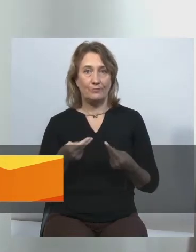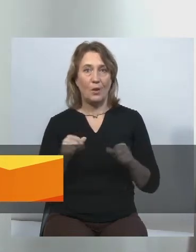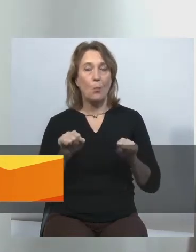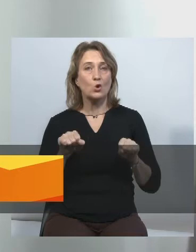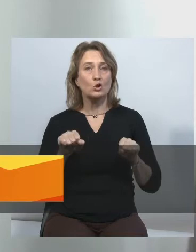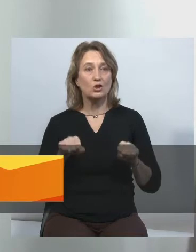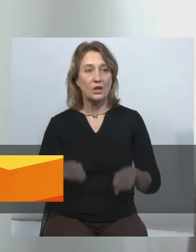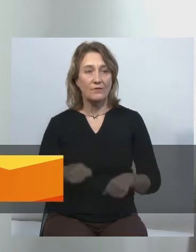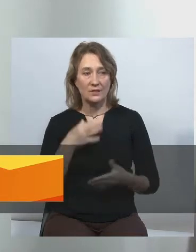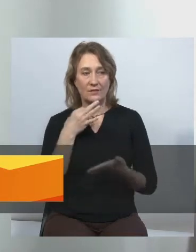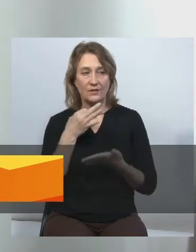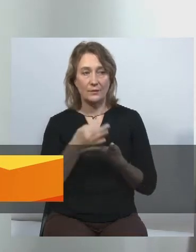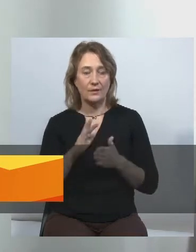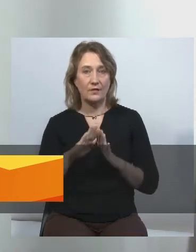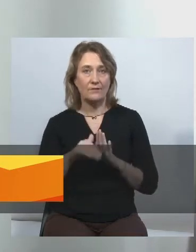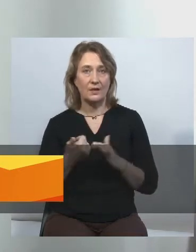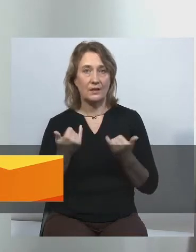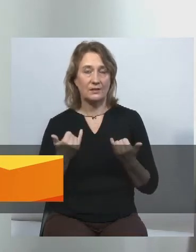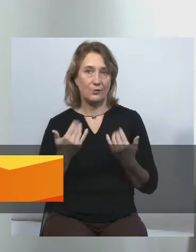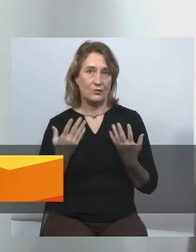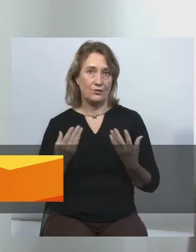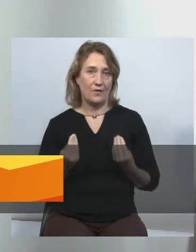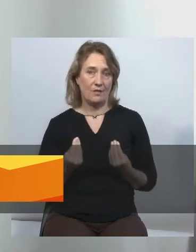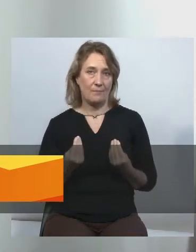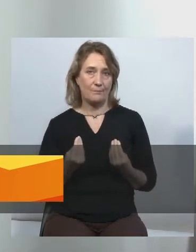відповідати на виклики сьогоднішнього дня.